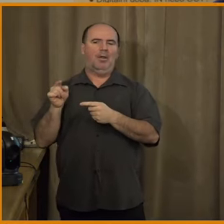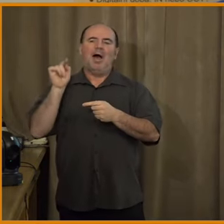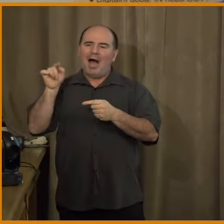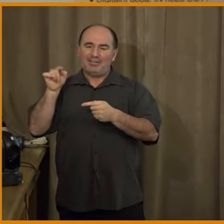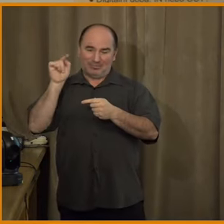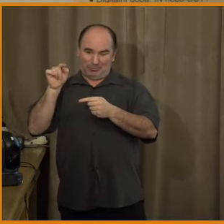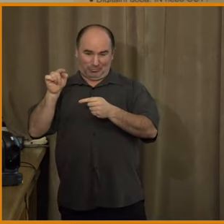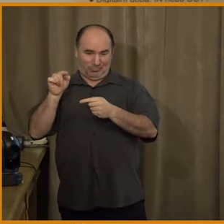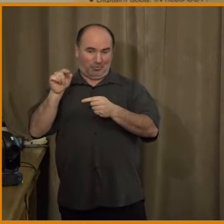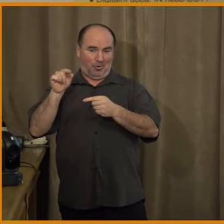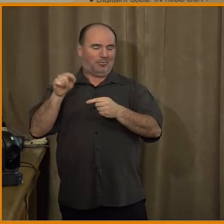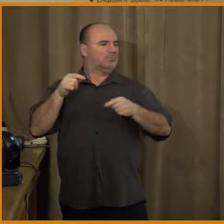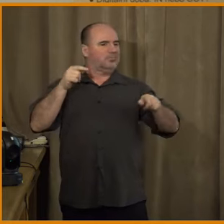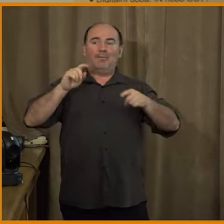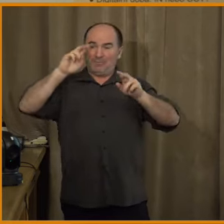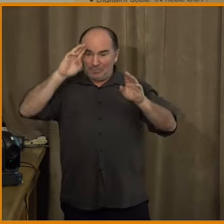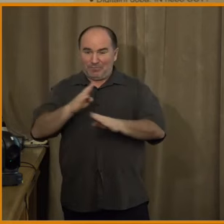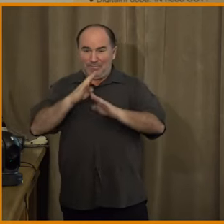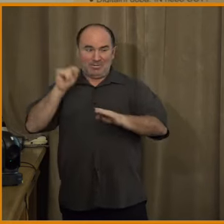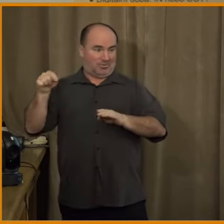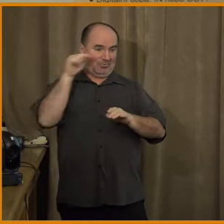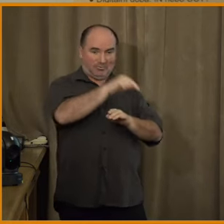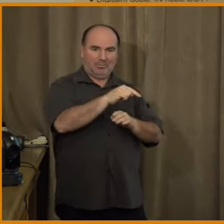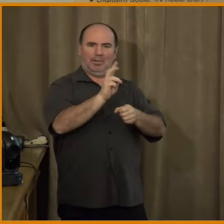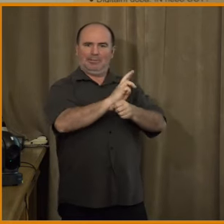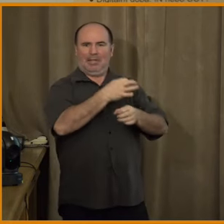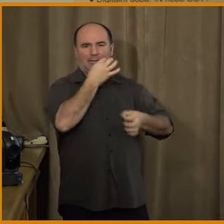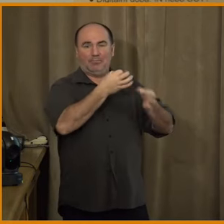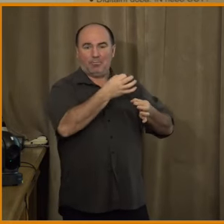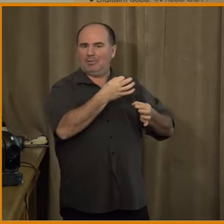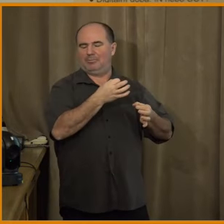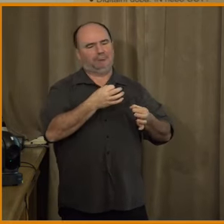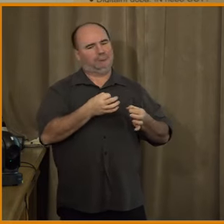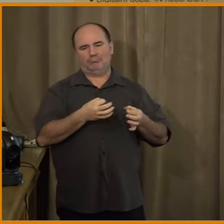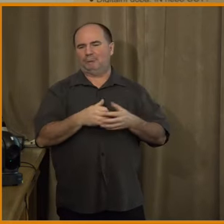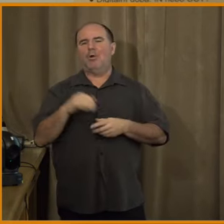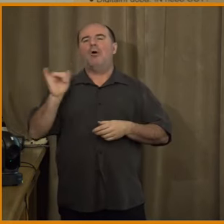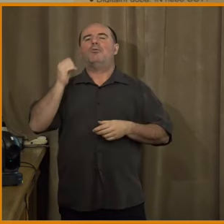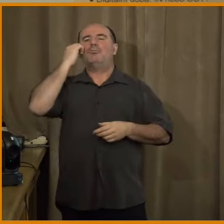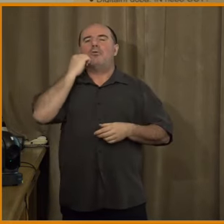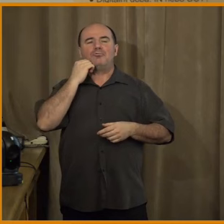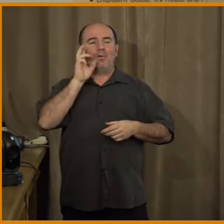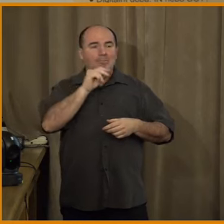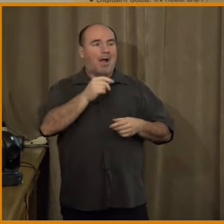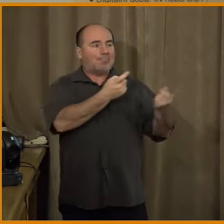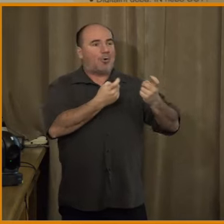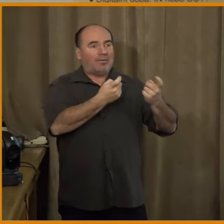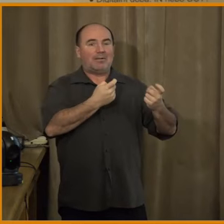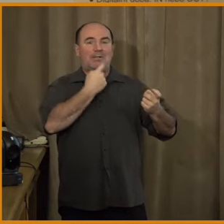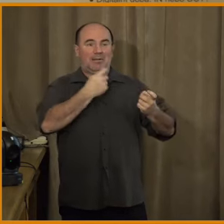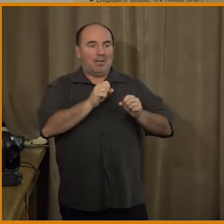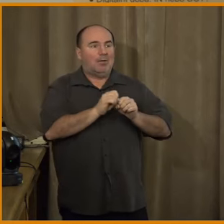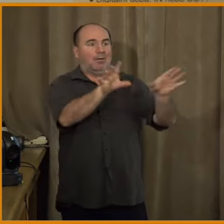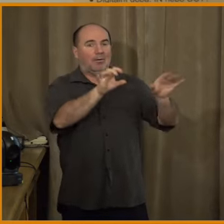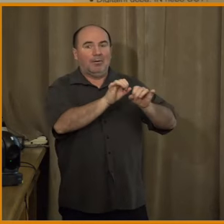protože zase, jak už tady padlo, ti lidé, kteří mají motivace věřit dezinformacím, nejsou lidé mediálně negramotní, jsou to